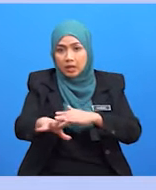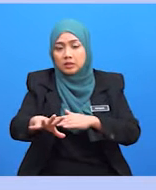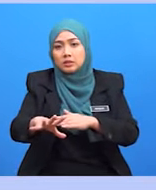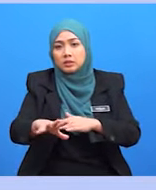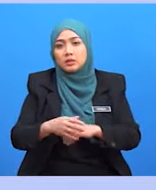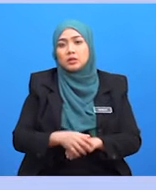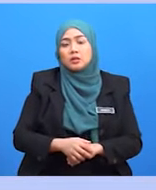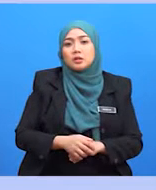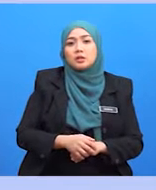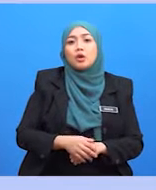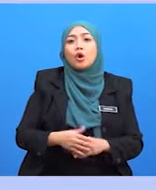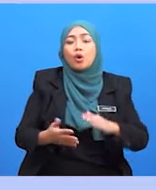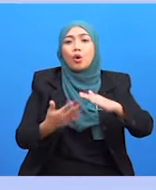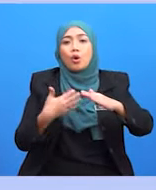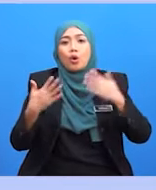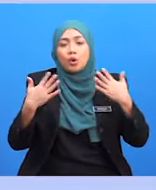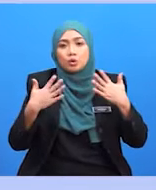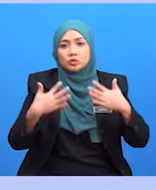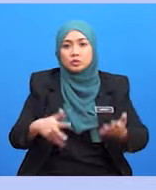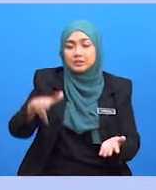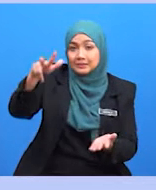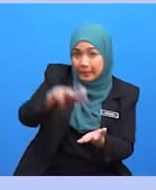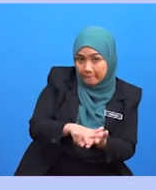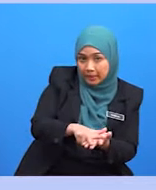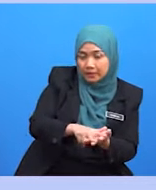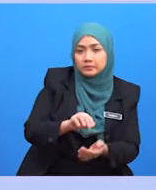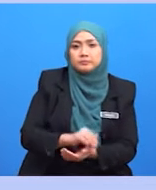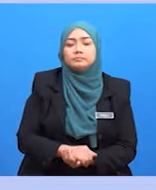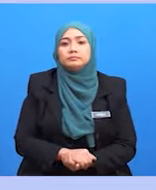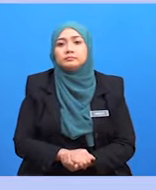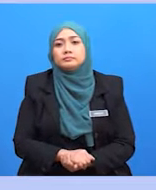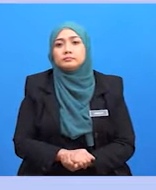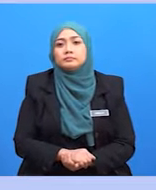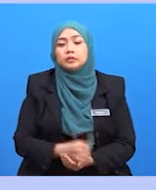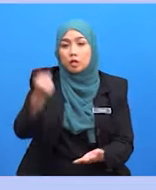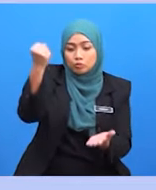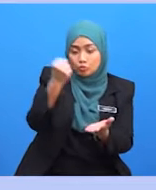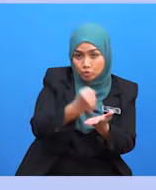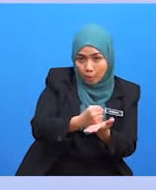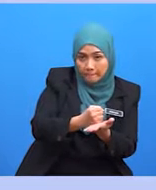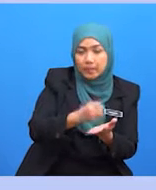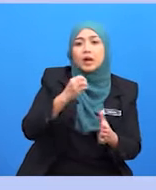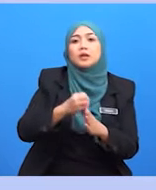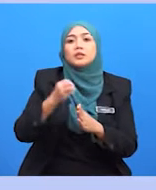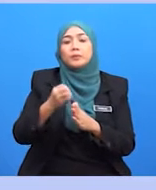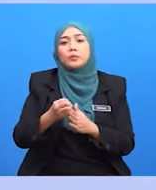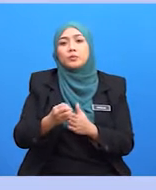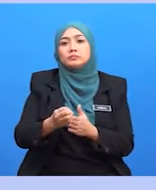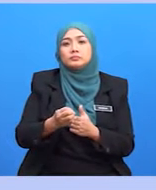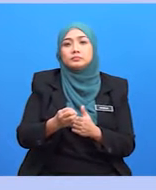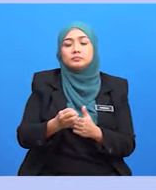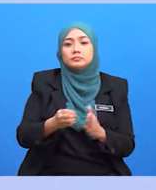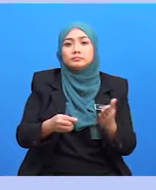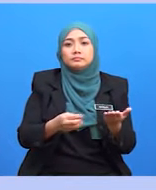hot stamping. Kemudian format logo untuk percetakan chop ataupun rubber stamping.